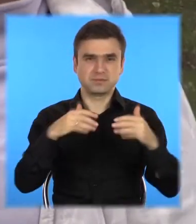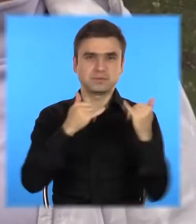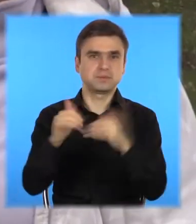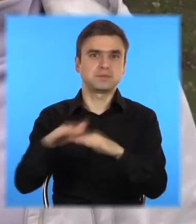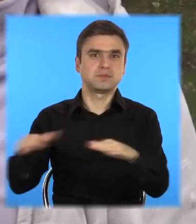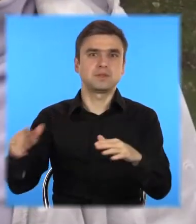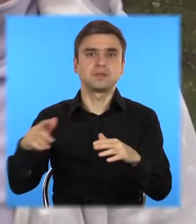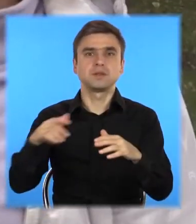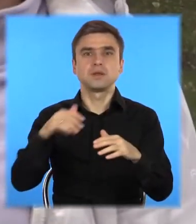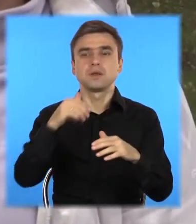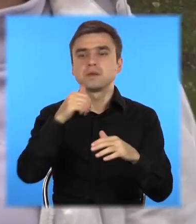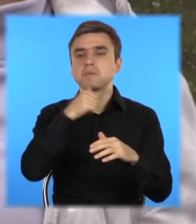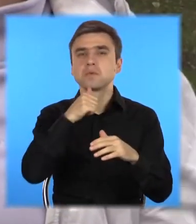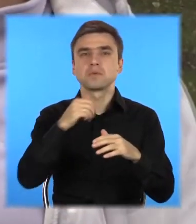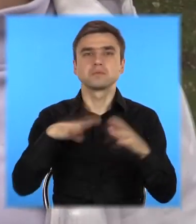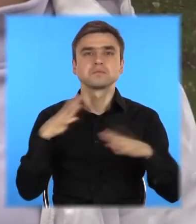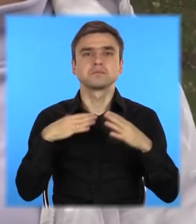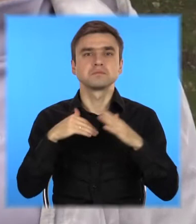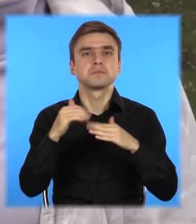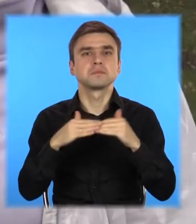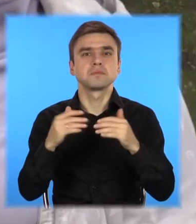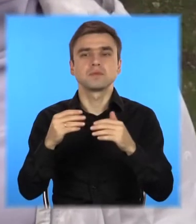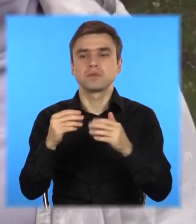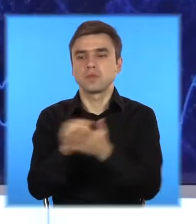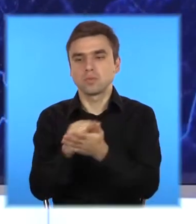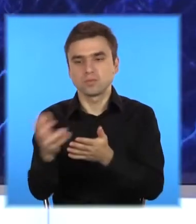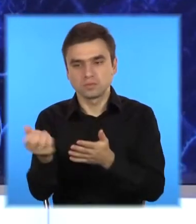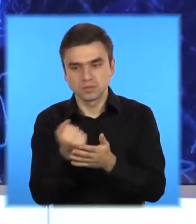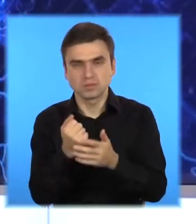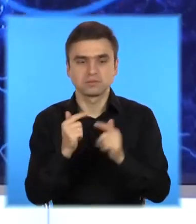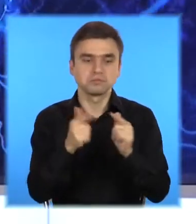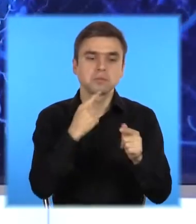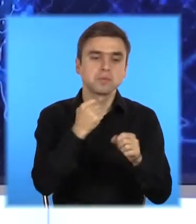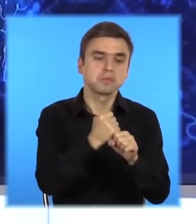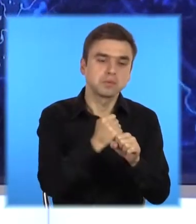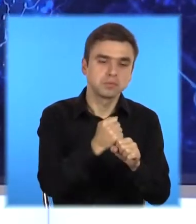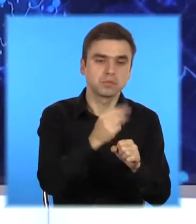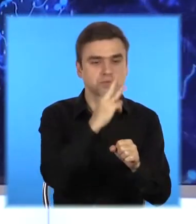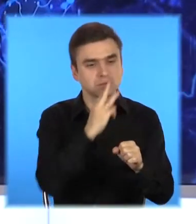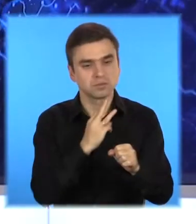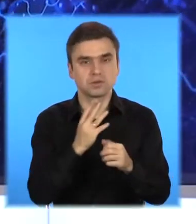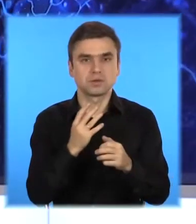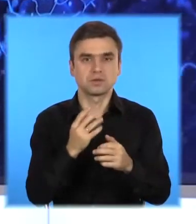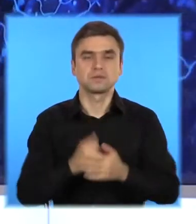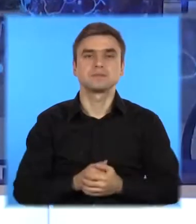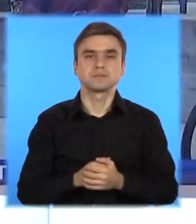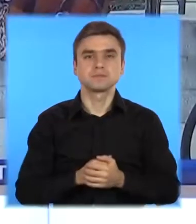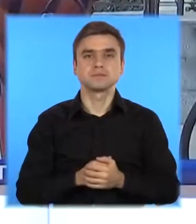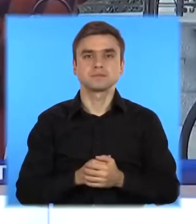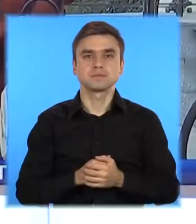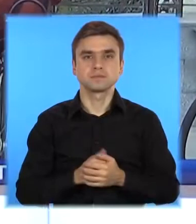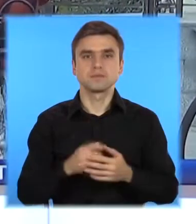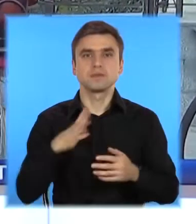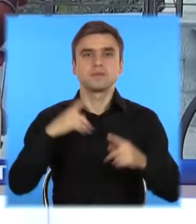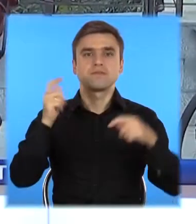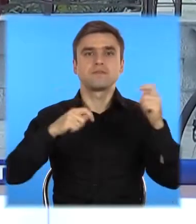безпосередньої роботи і отримання винагороди за свою роботу. Фестиваль двоколісних. Вперше у Кривому Розі пройшов